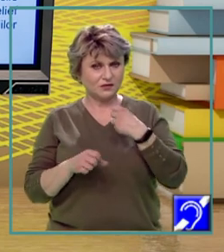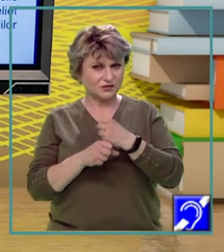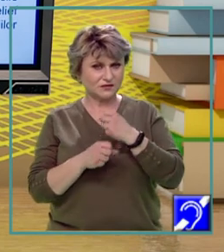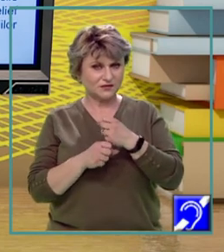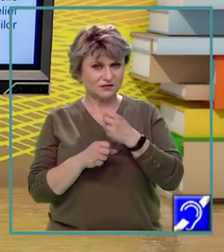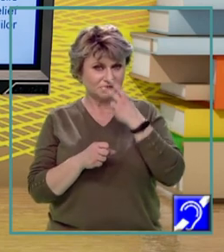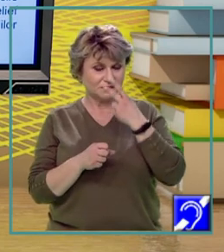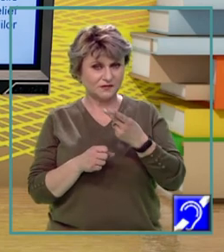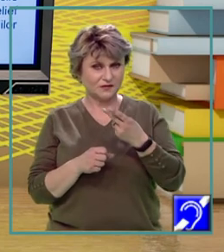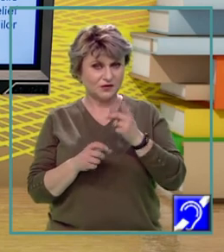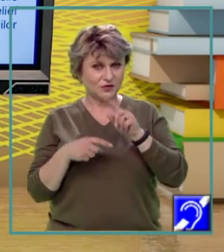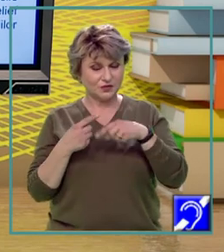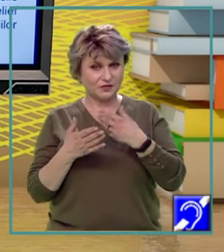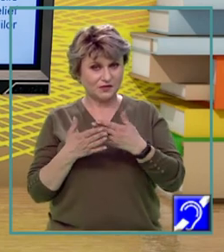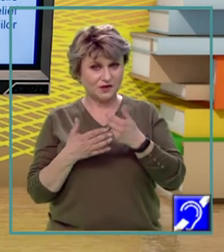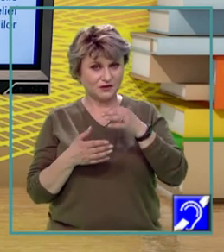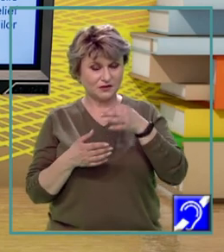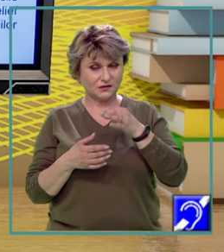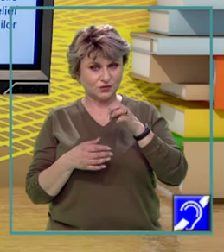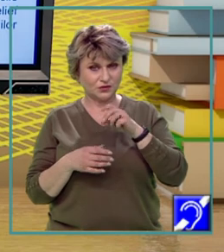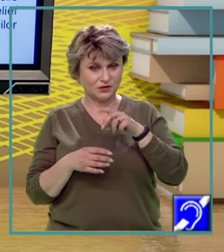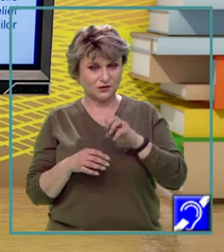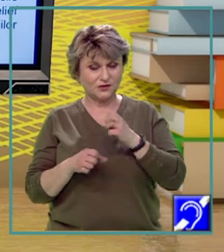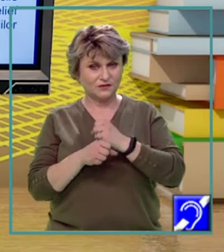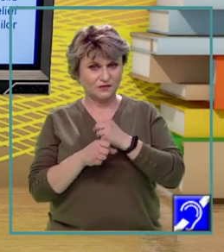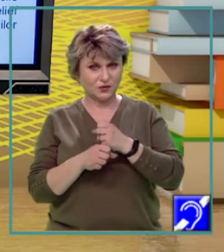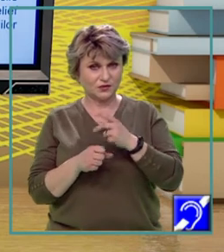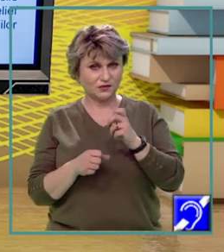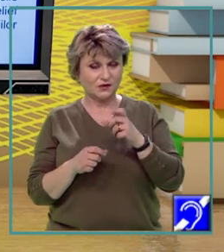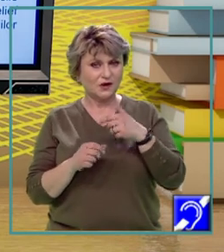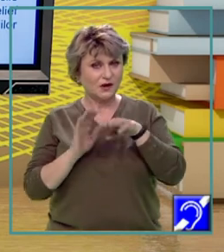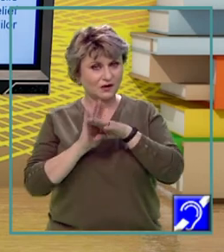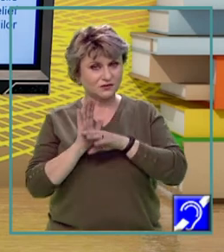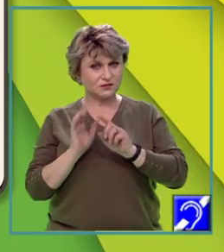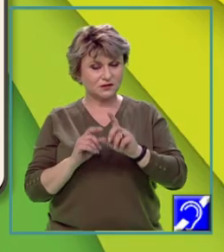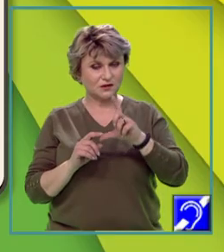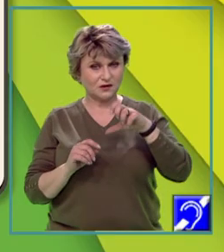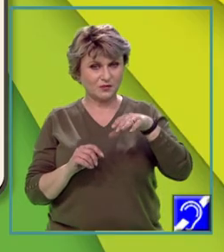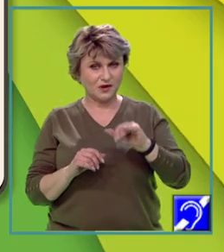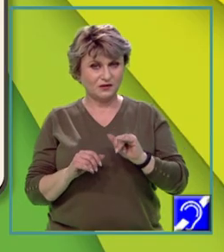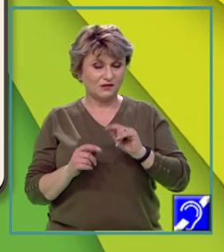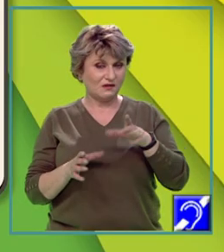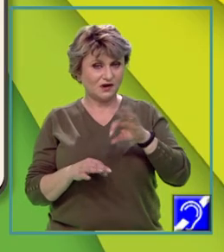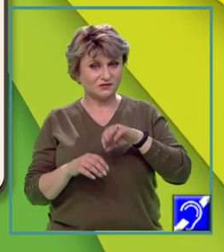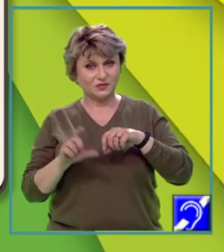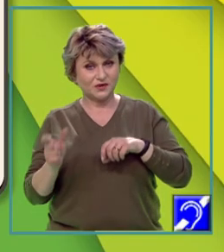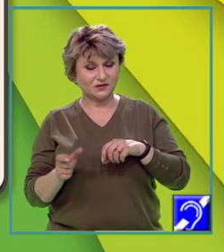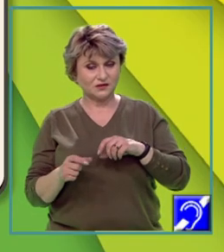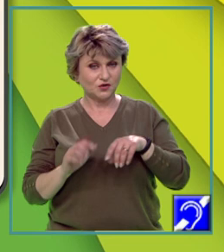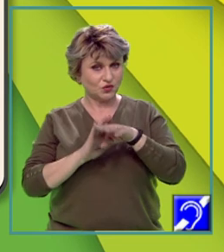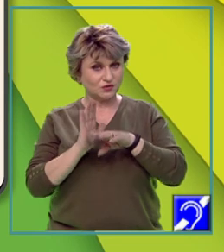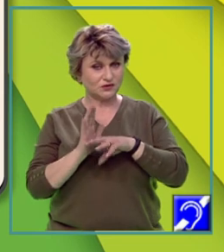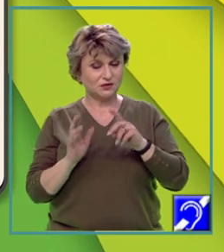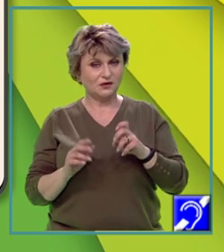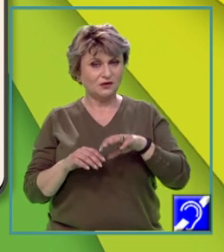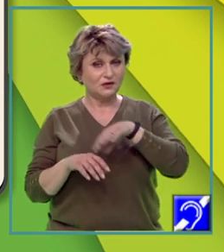că repartiția în latitudine este determinată de caracteristicile climei. Pe de altă parte, condițiile